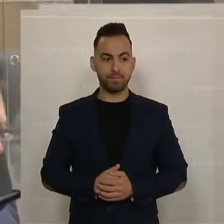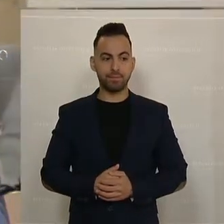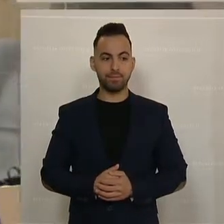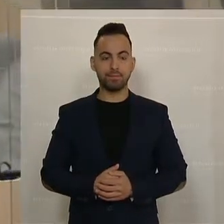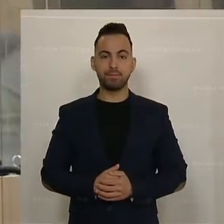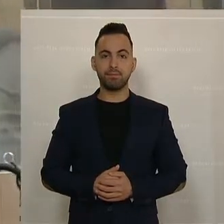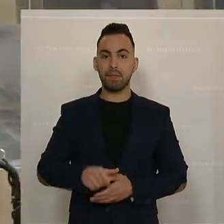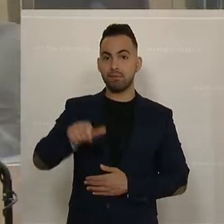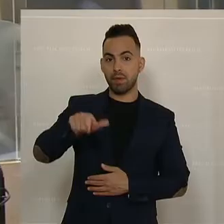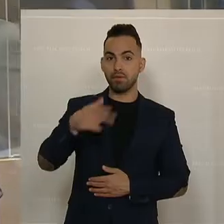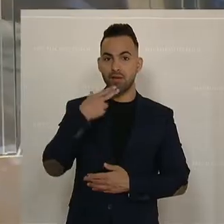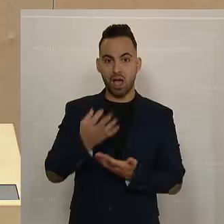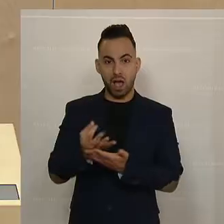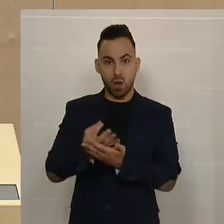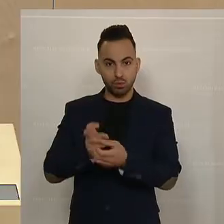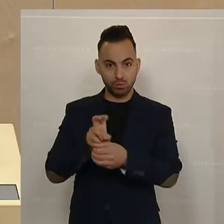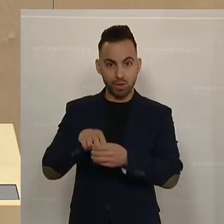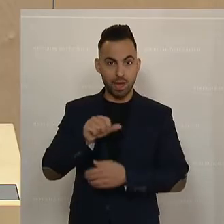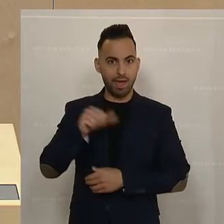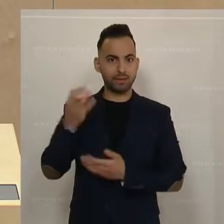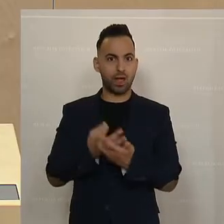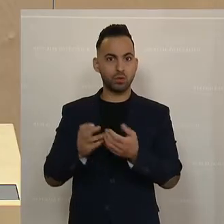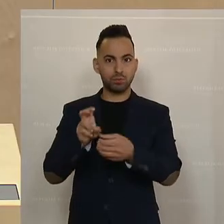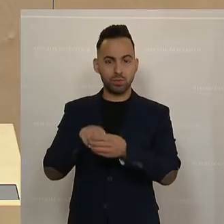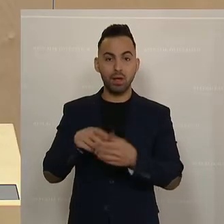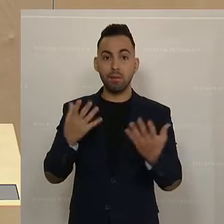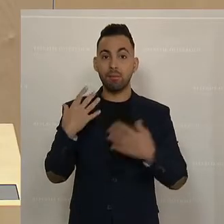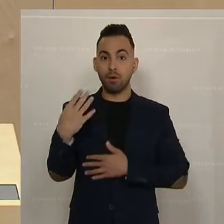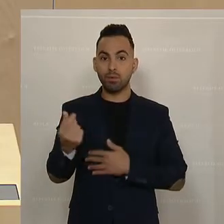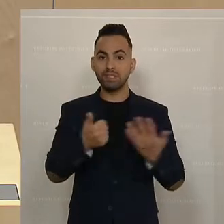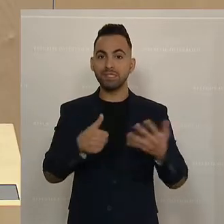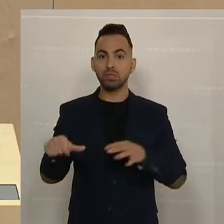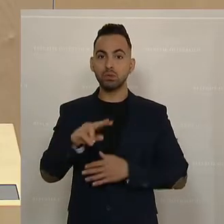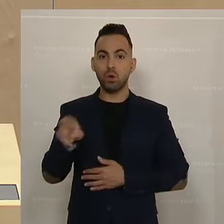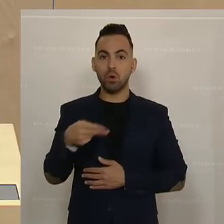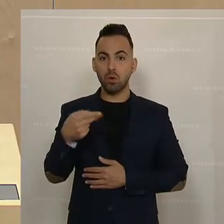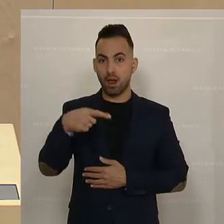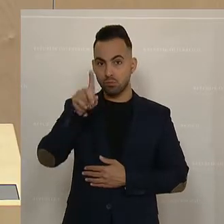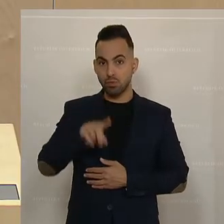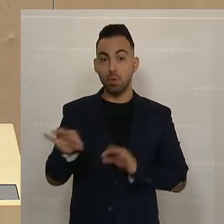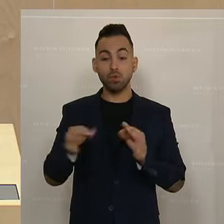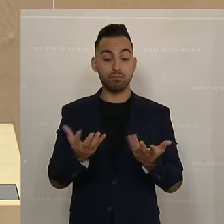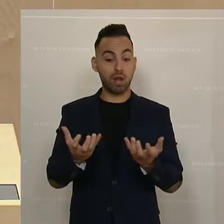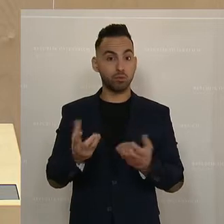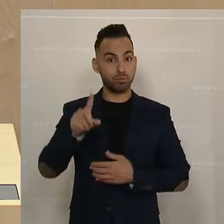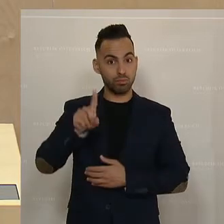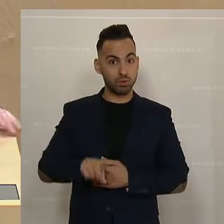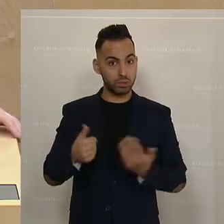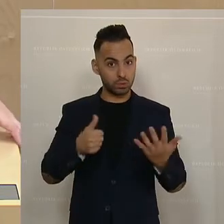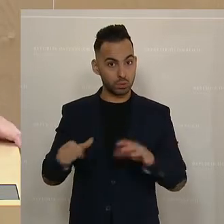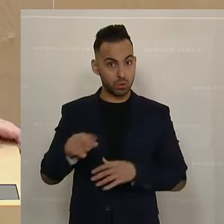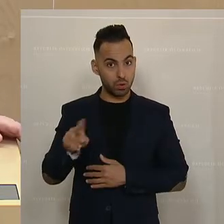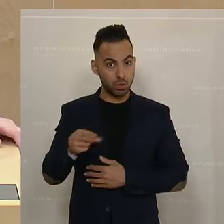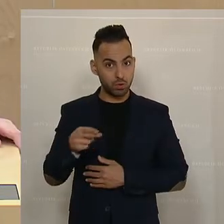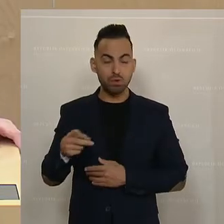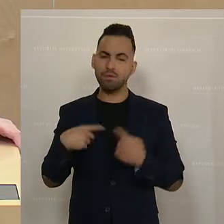Für Auszubildende, wenn man in der Erstausbildung ist, bekommt man 600 Euro pro Monat bzw. pro Praktikumsmonat. Und wir